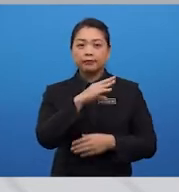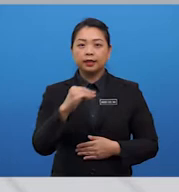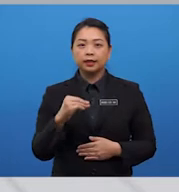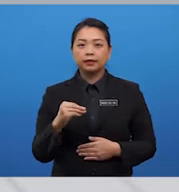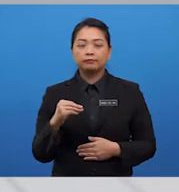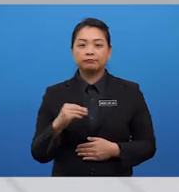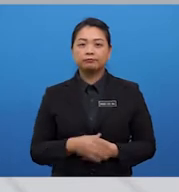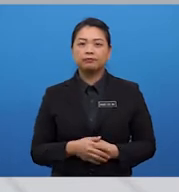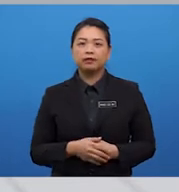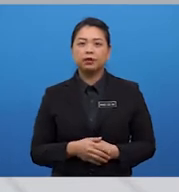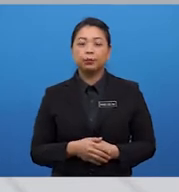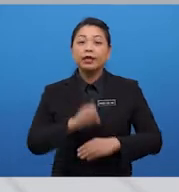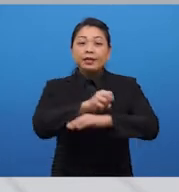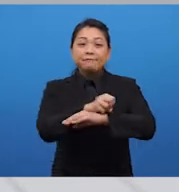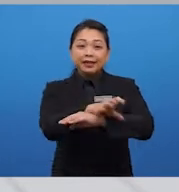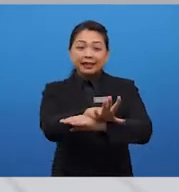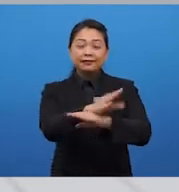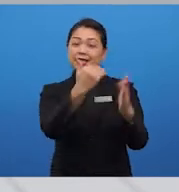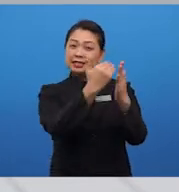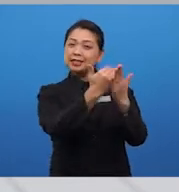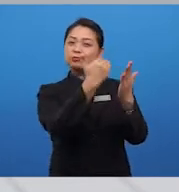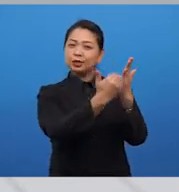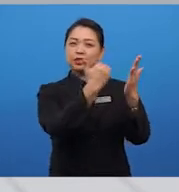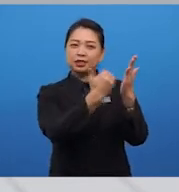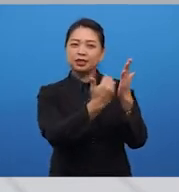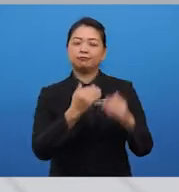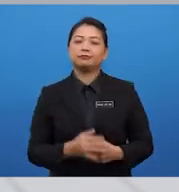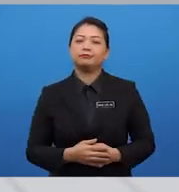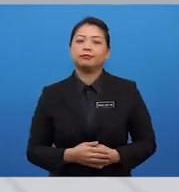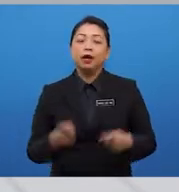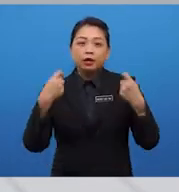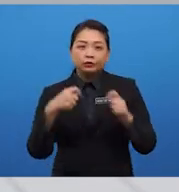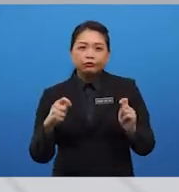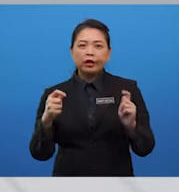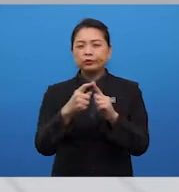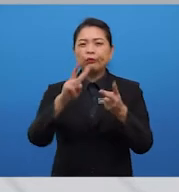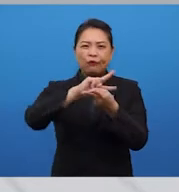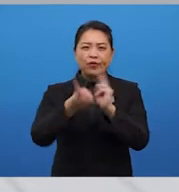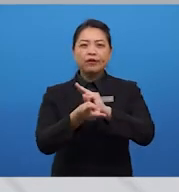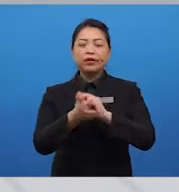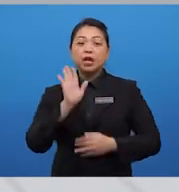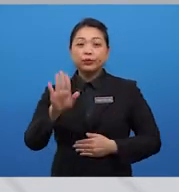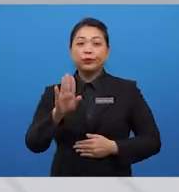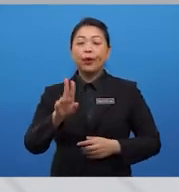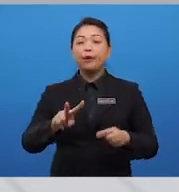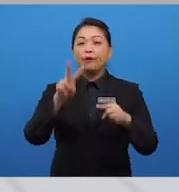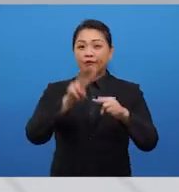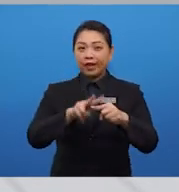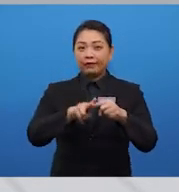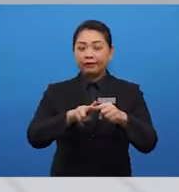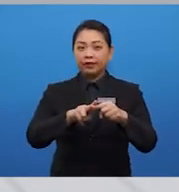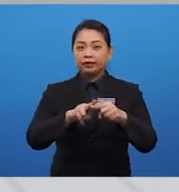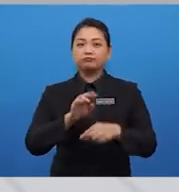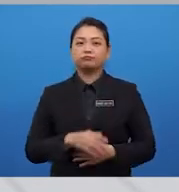with effective sequence markers. Try to vary your vocabulary and your